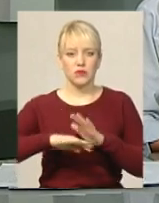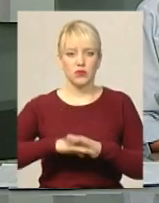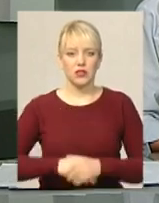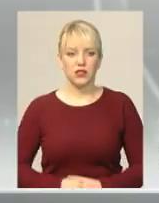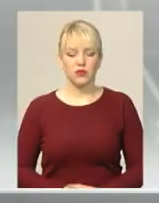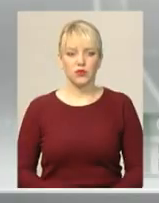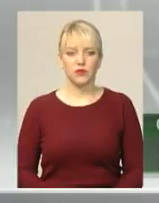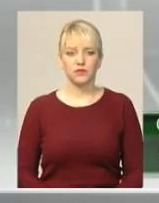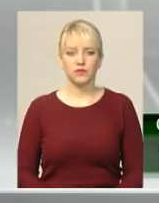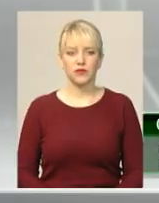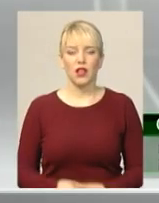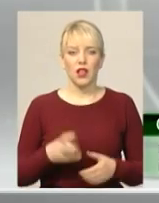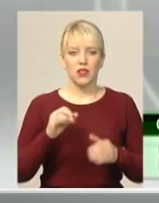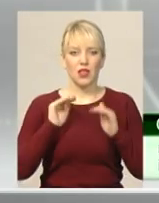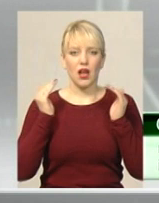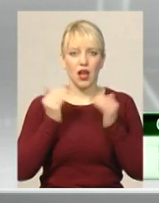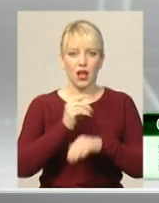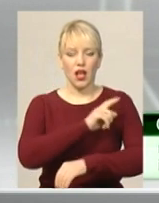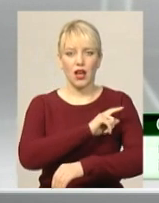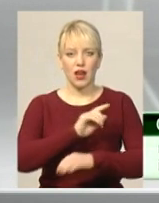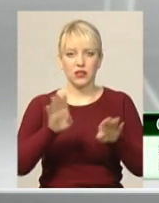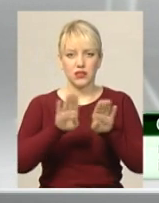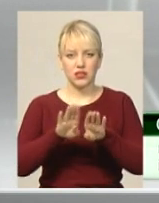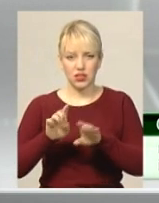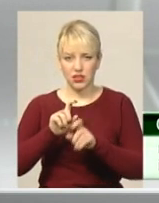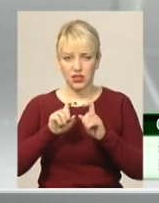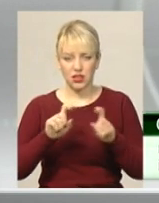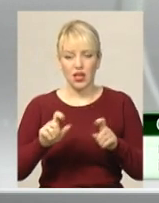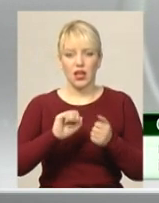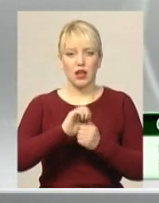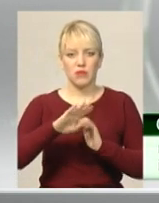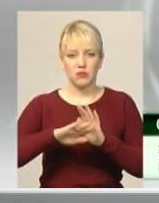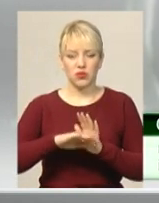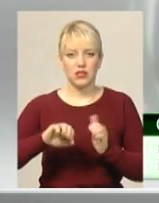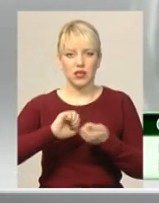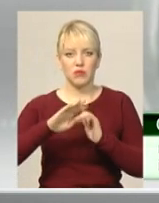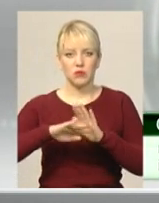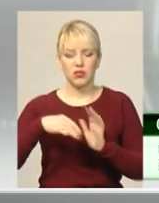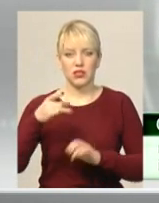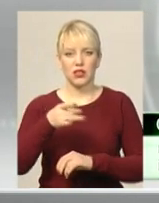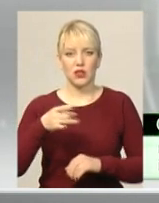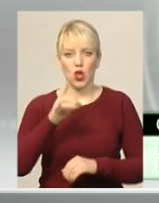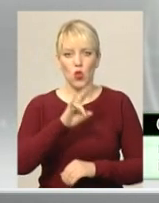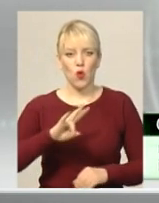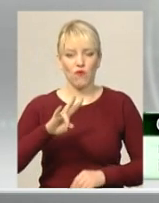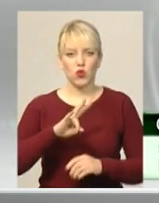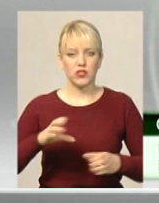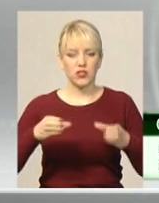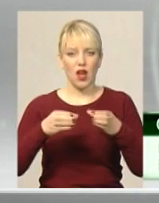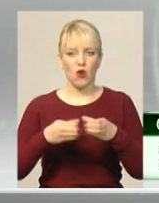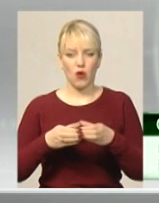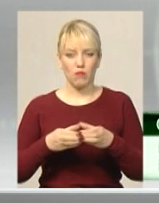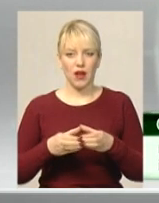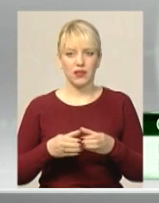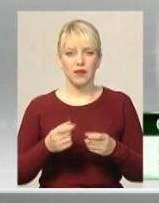На карантині знаходяться місто Кам'янець-Подільський, Кам'янець-Подільський район, Новушицька громада,